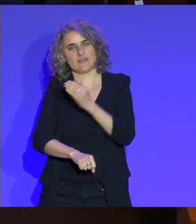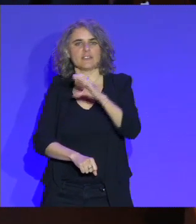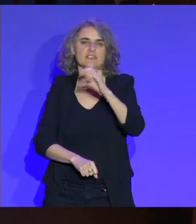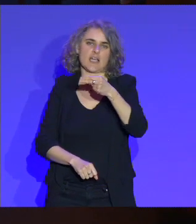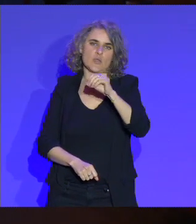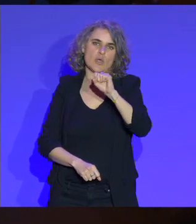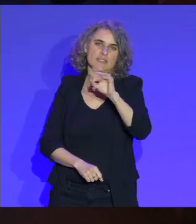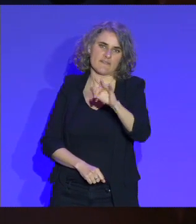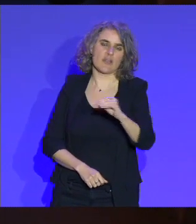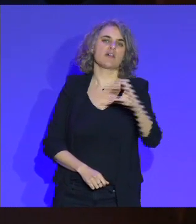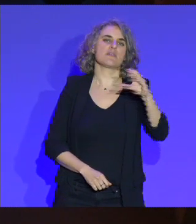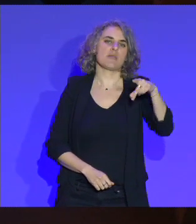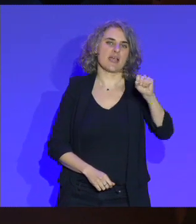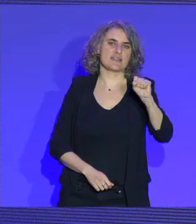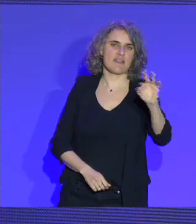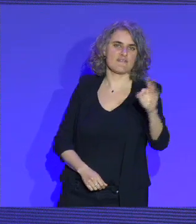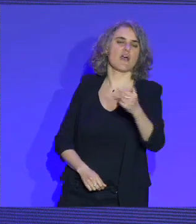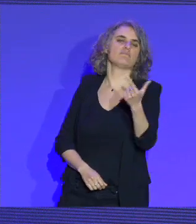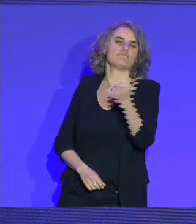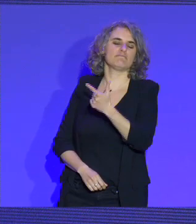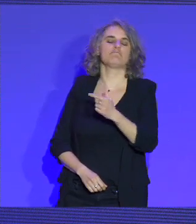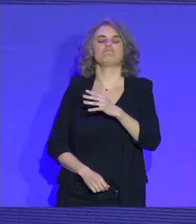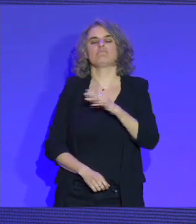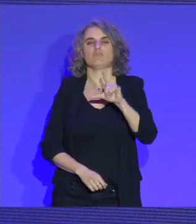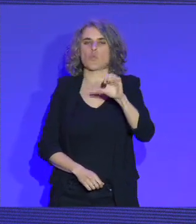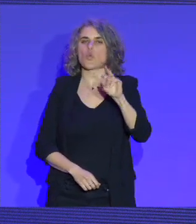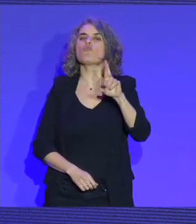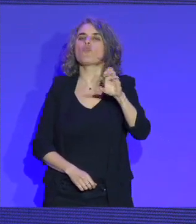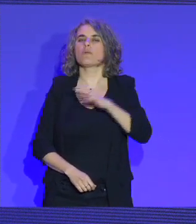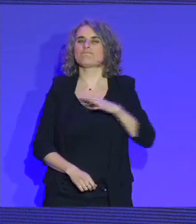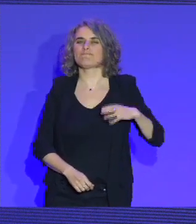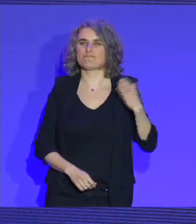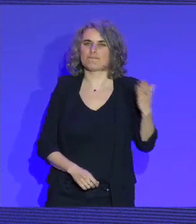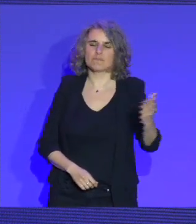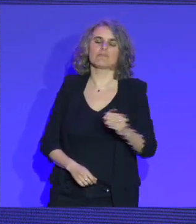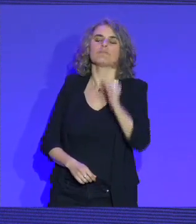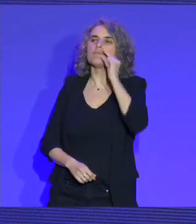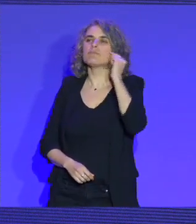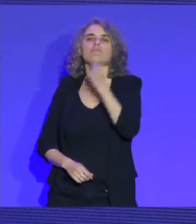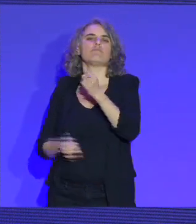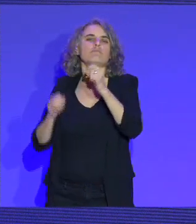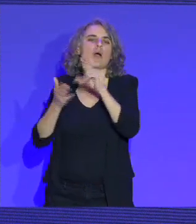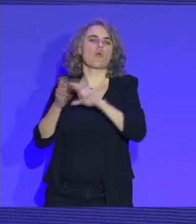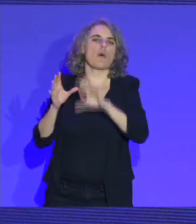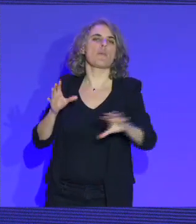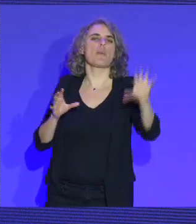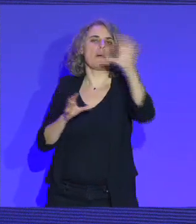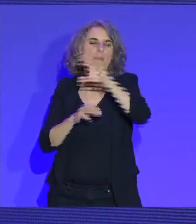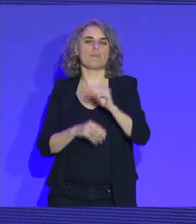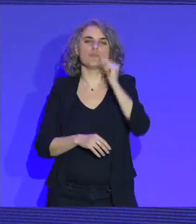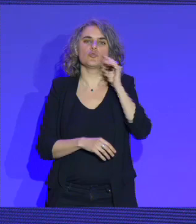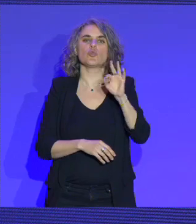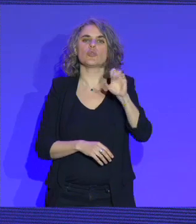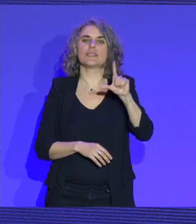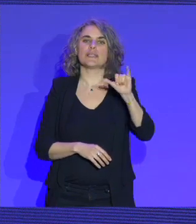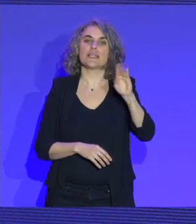CNOSF et le CPSF, Brigitte Henriquez, Marie-Amélie Le Fur, Patrick Appéré pour les collectivités, David Thébib devant vous,